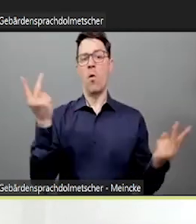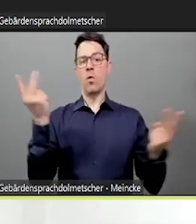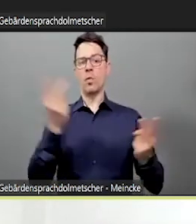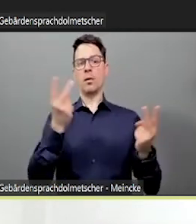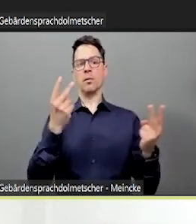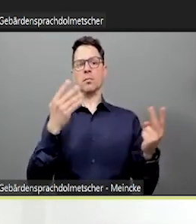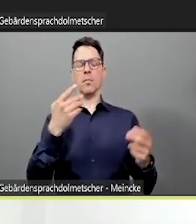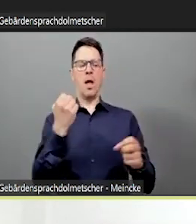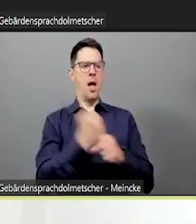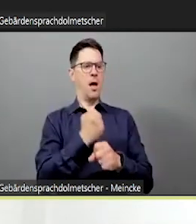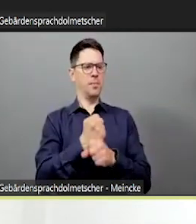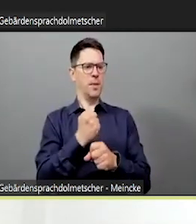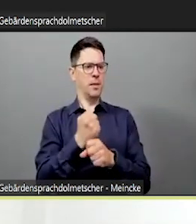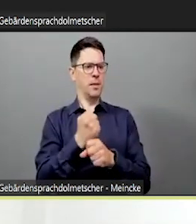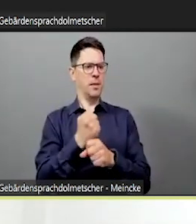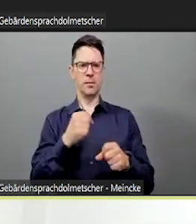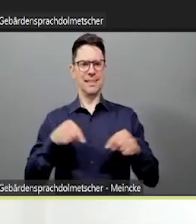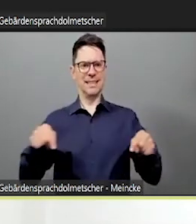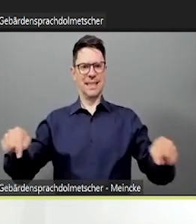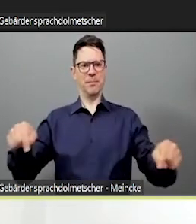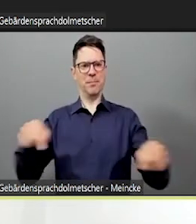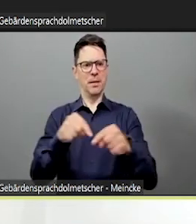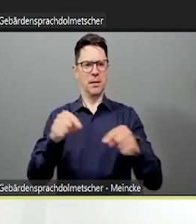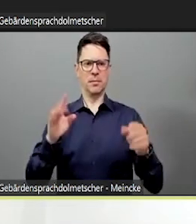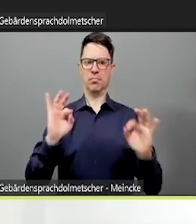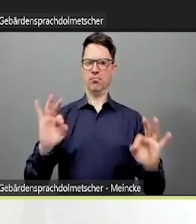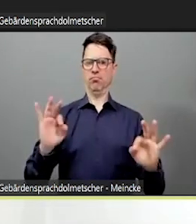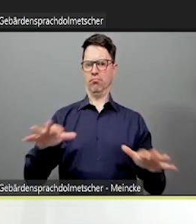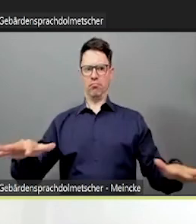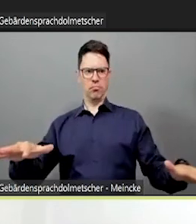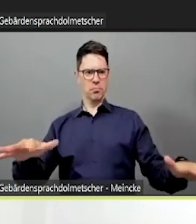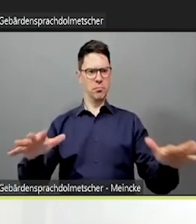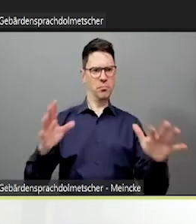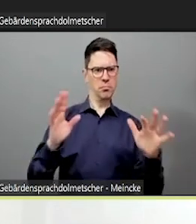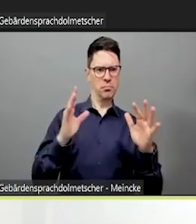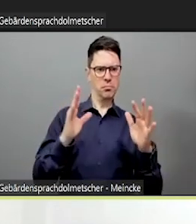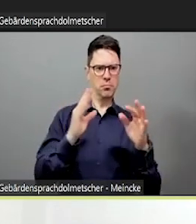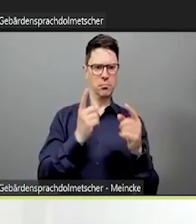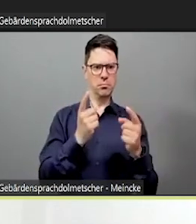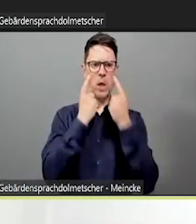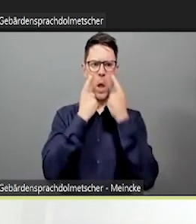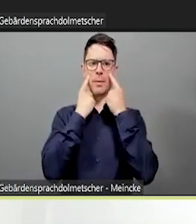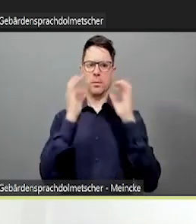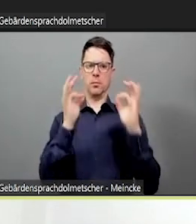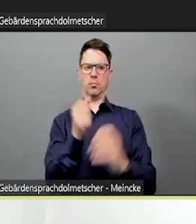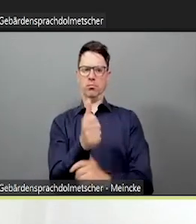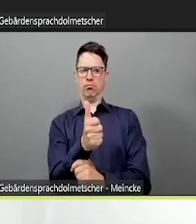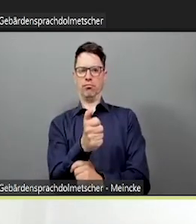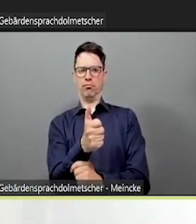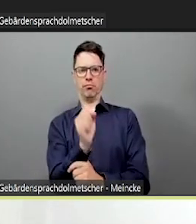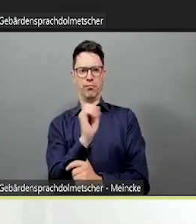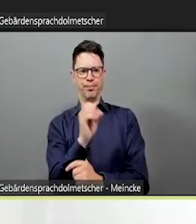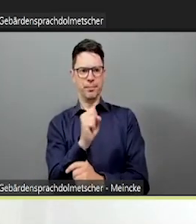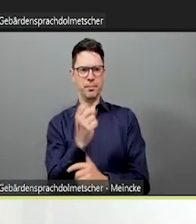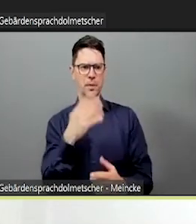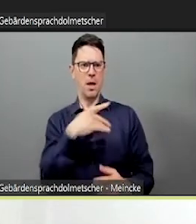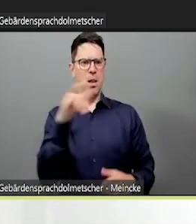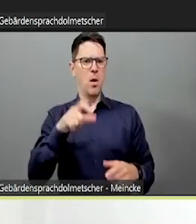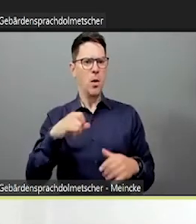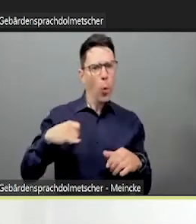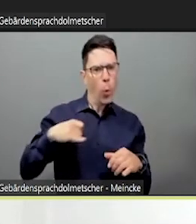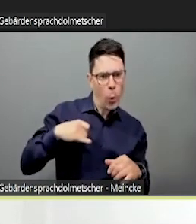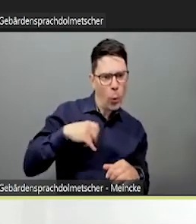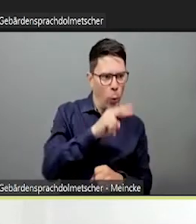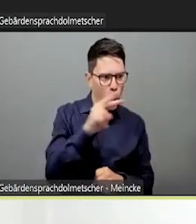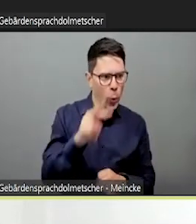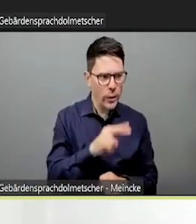Hier habe ich nochmal ein anderes Beispiel mit reingepinnt in diese Folie. Ich habe das auch schon mal mithilfe von Padlet gemacht. Also